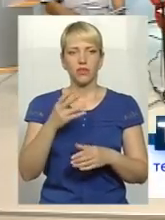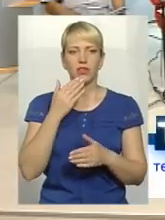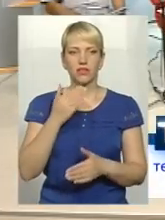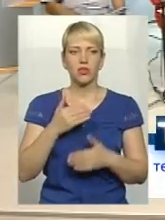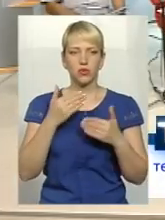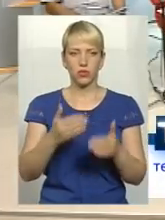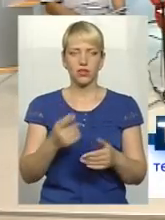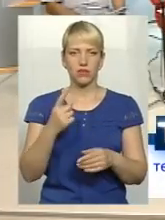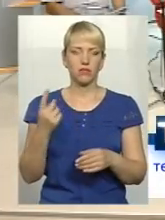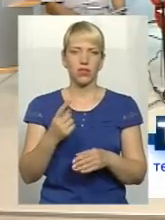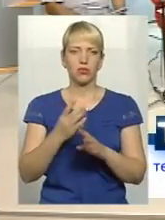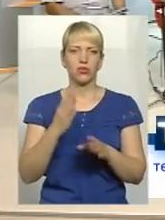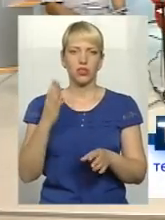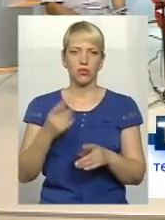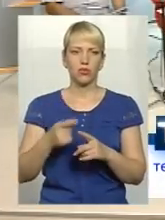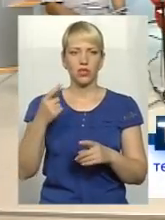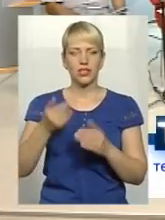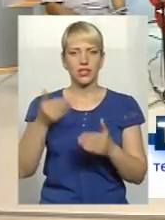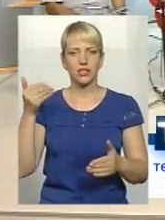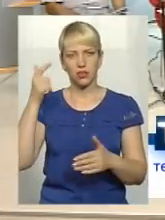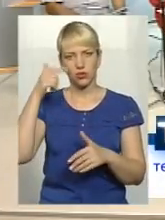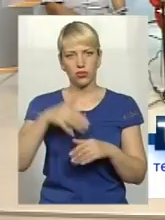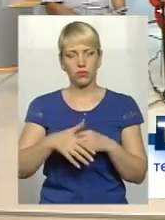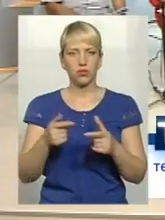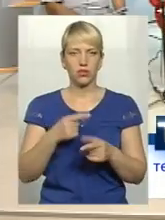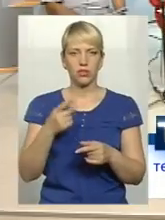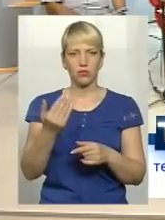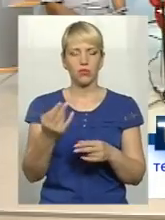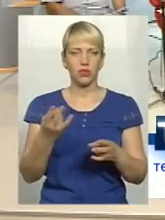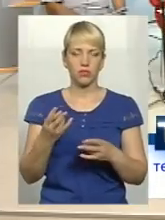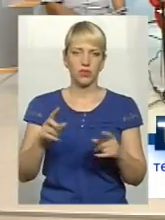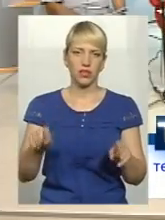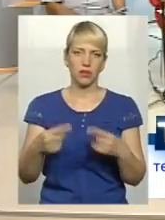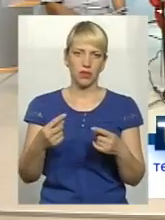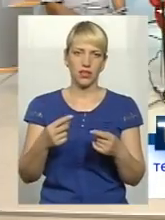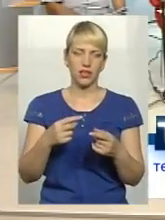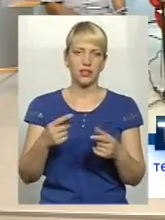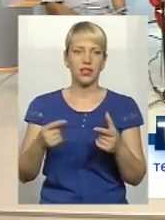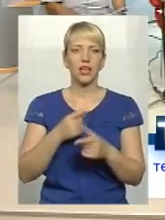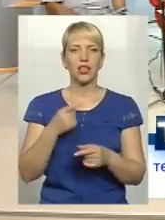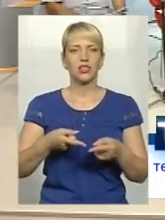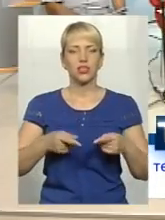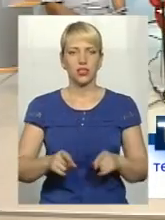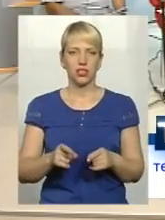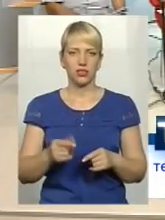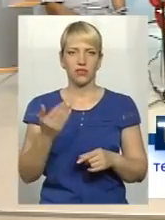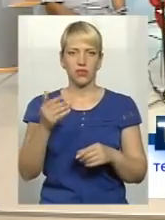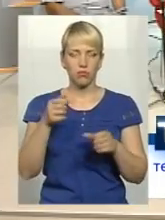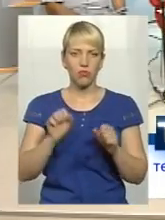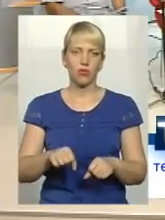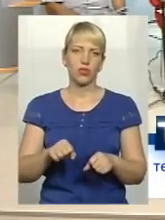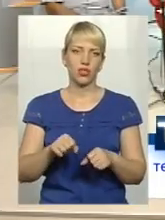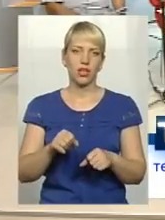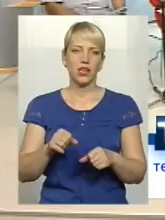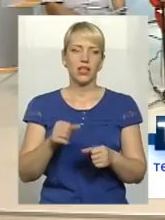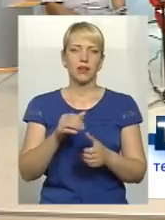першу чергу, як то кажеться, заздалегість зрозуміти, чи йому потрібна ця реабілітація, чи дійсно він може як то далі